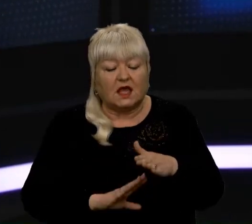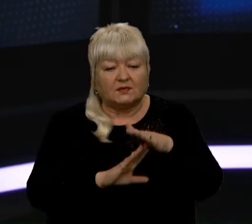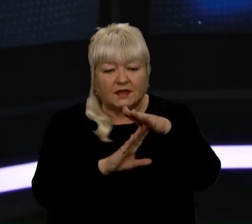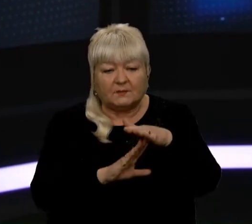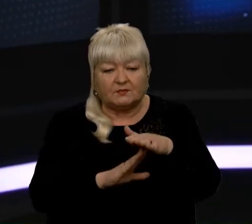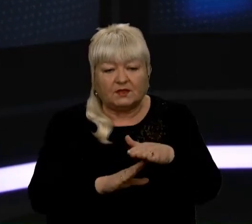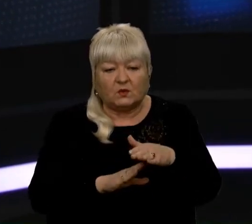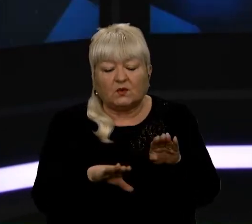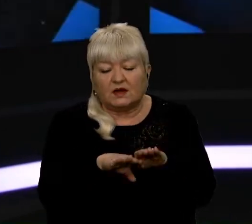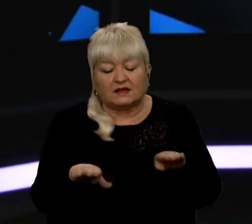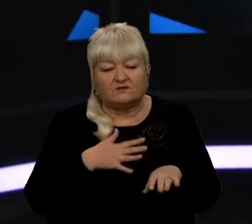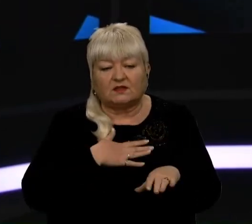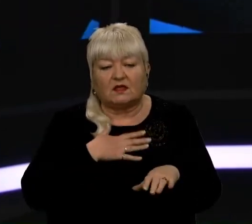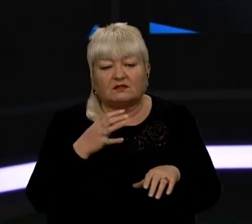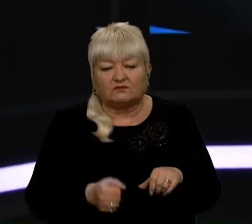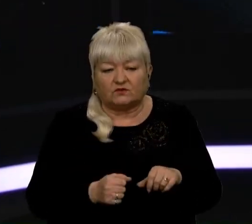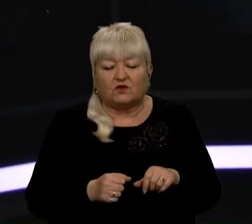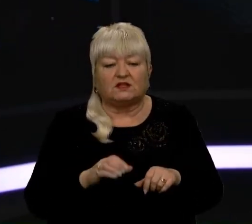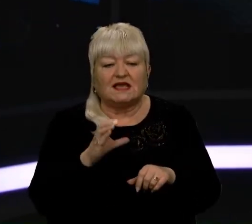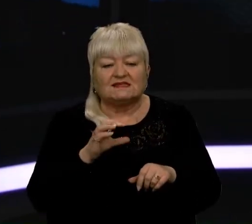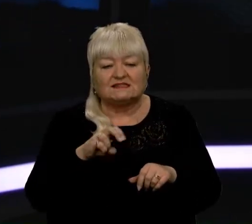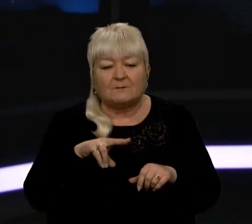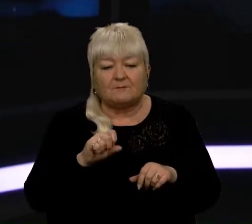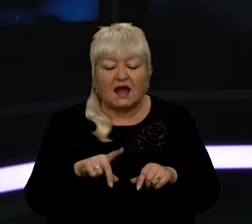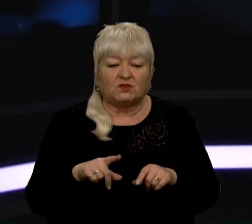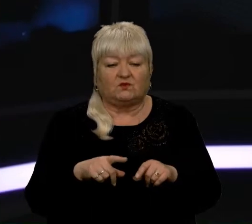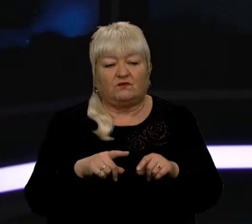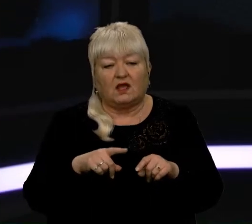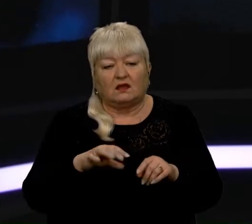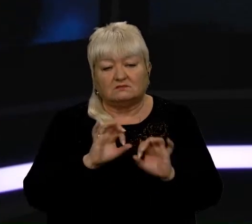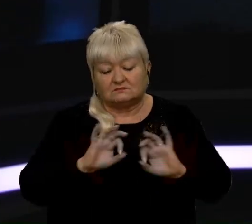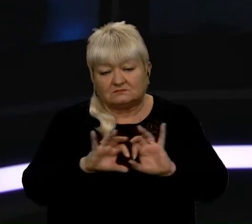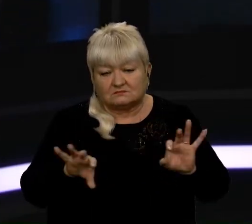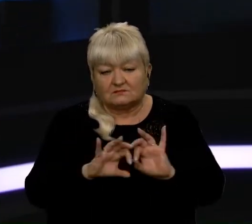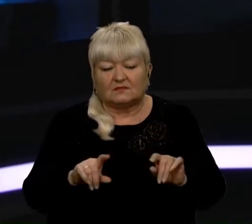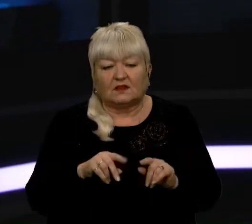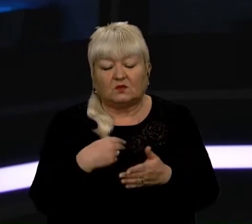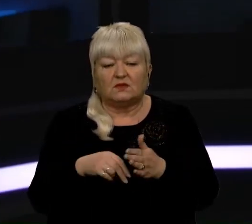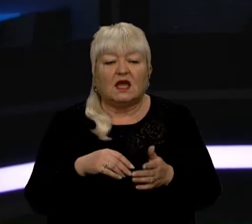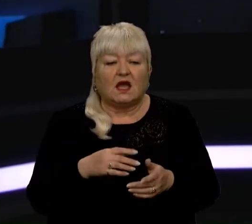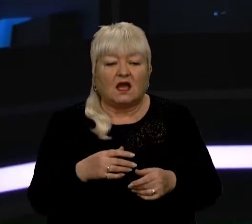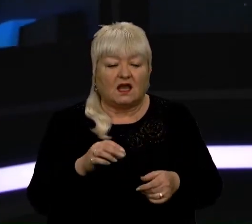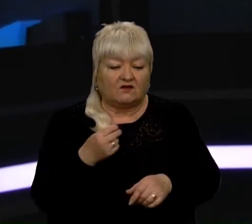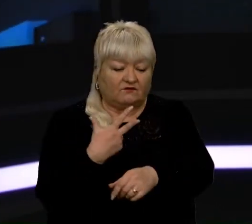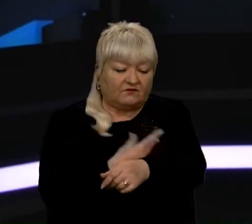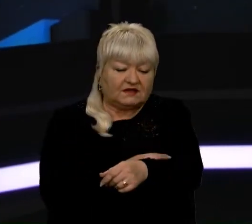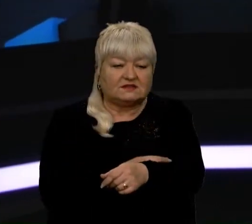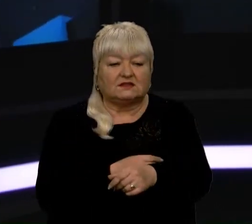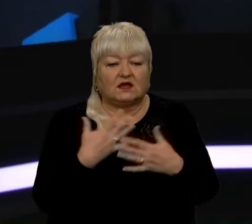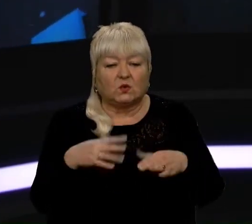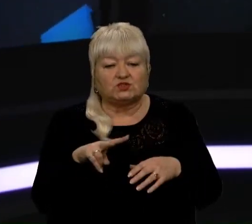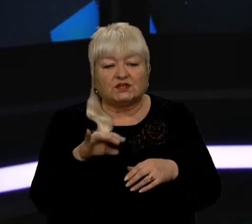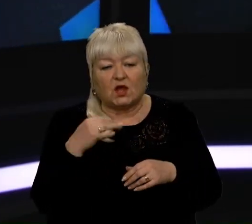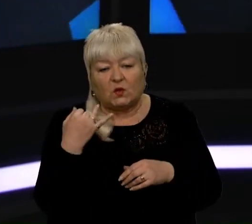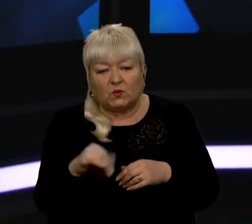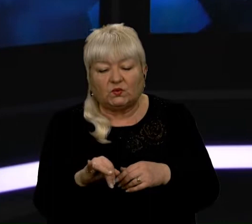невдоволення. Максим Степанов досить оптимістично анонсує старт вакцинації проти коронавірусу вже на лютий